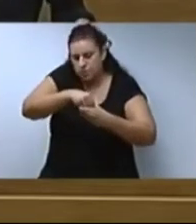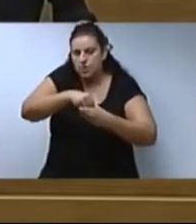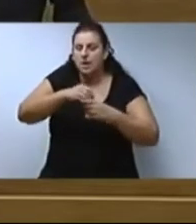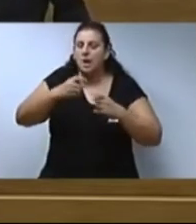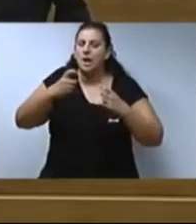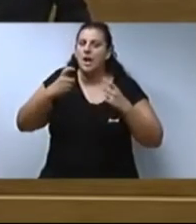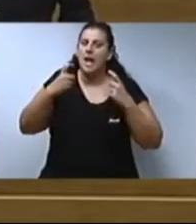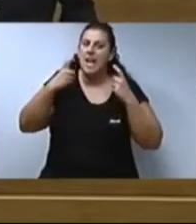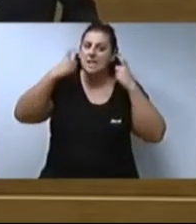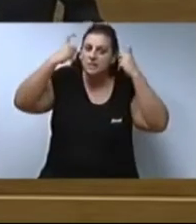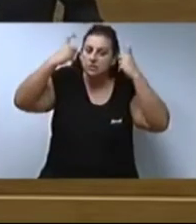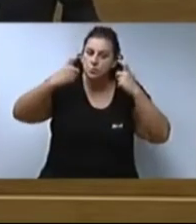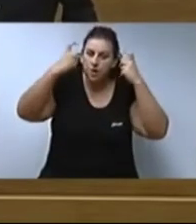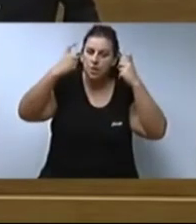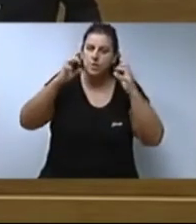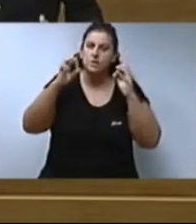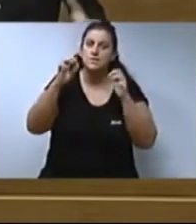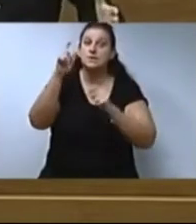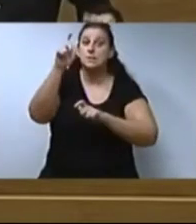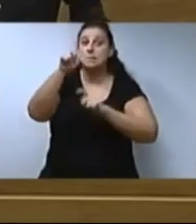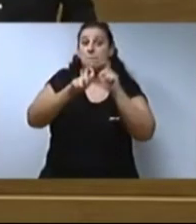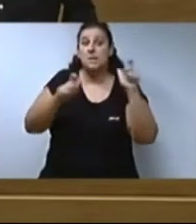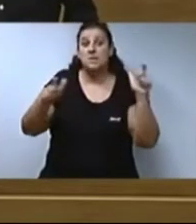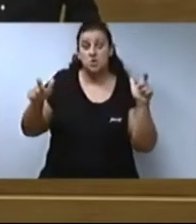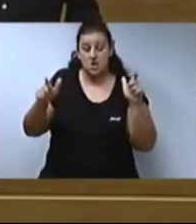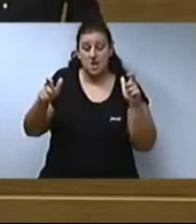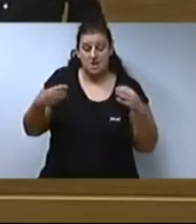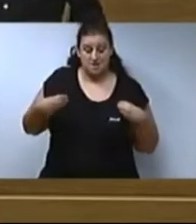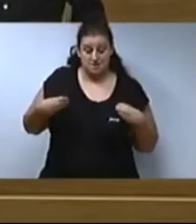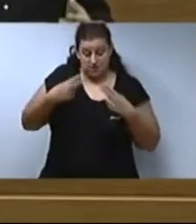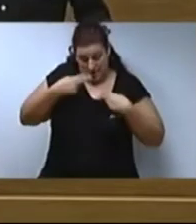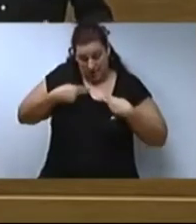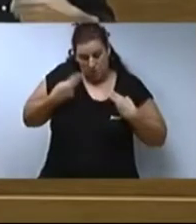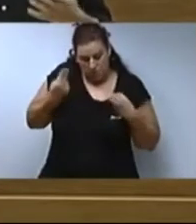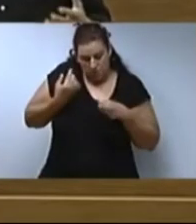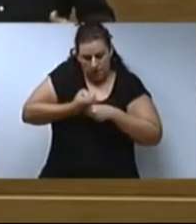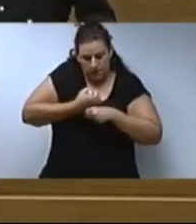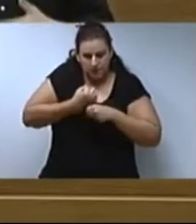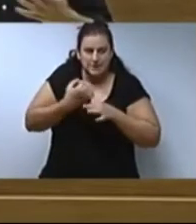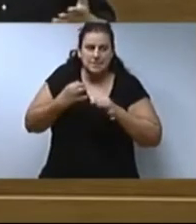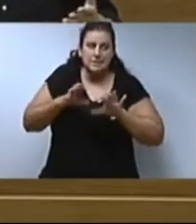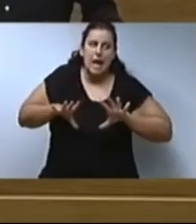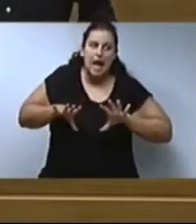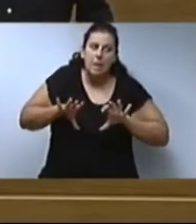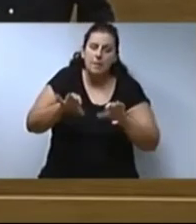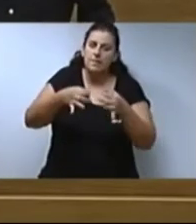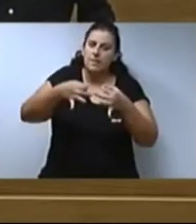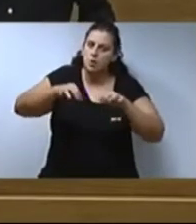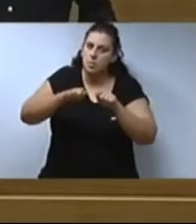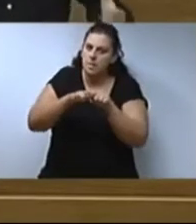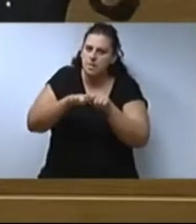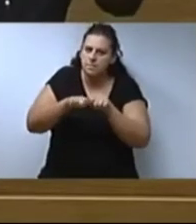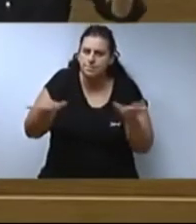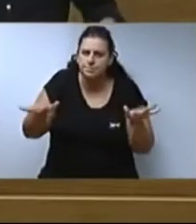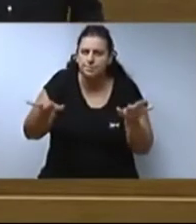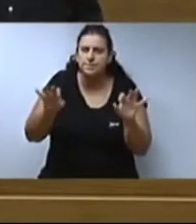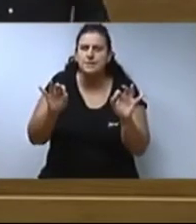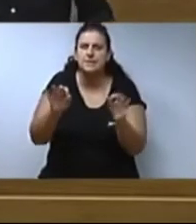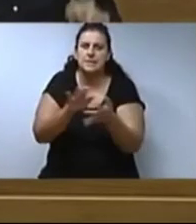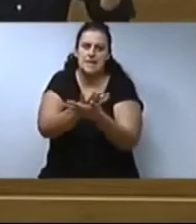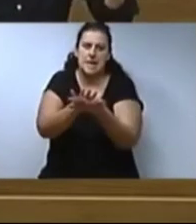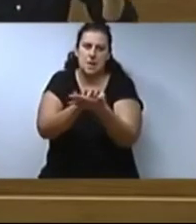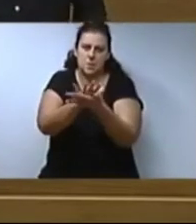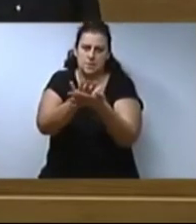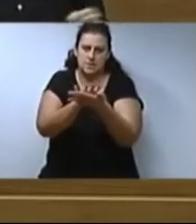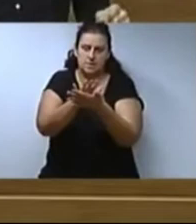especialment les persones que ens dediquem a la vida pública, per aprendre, per normalitzar i per divulgar a sols. Ens convido